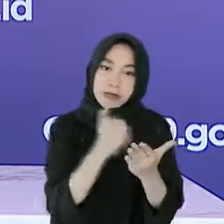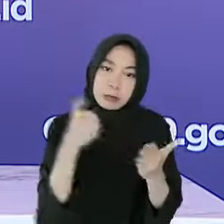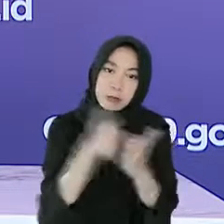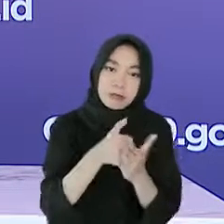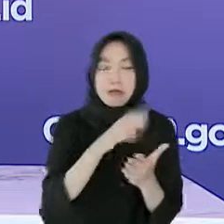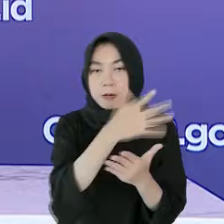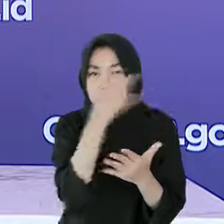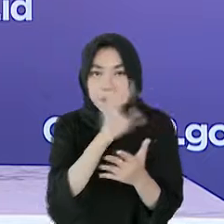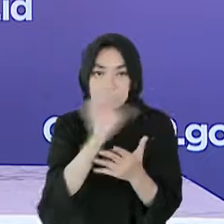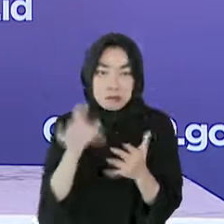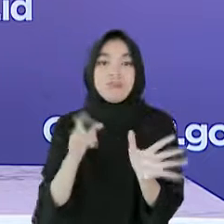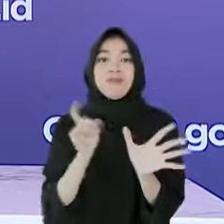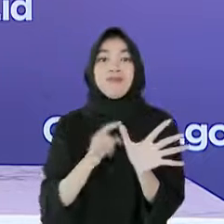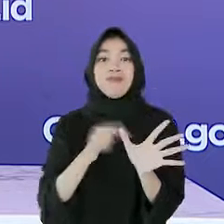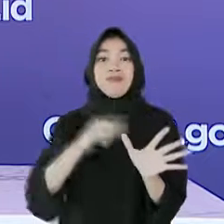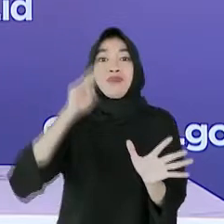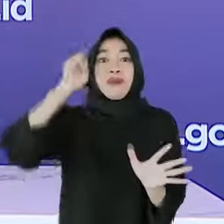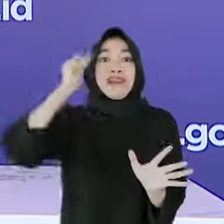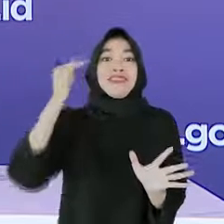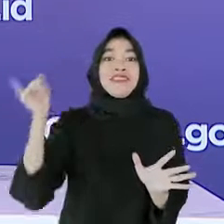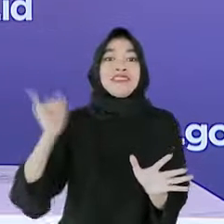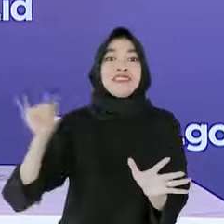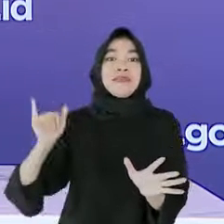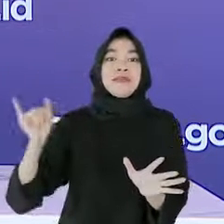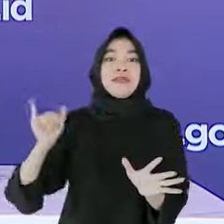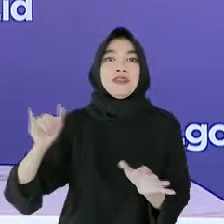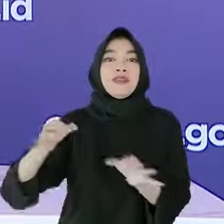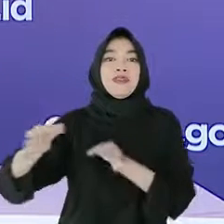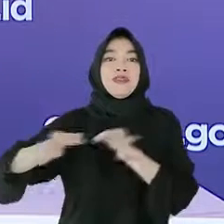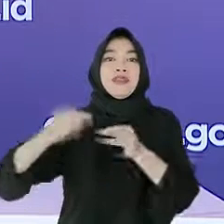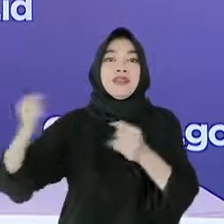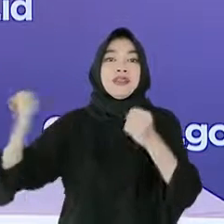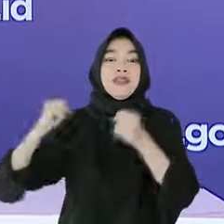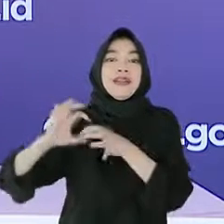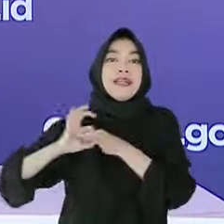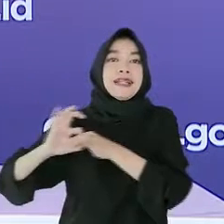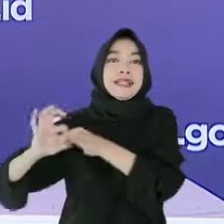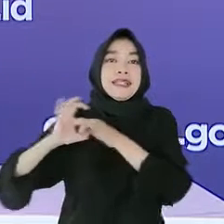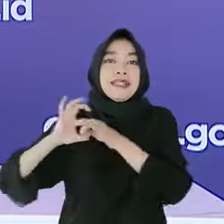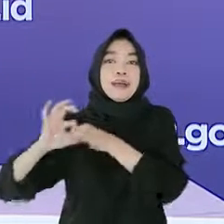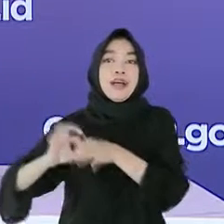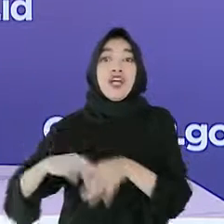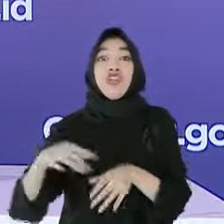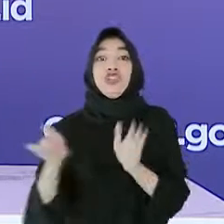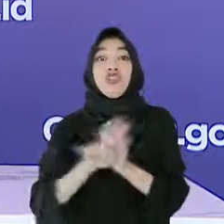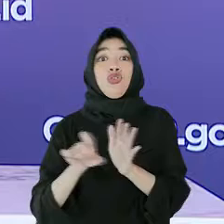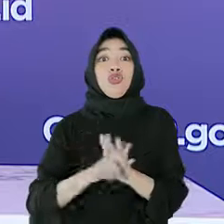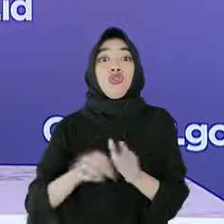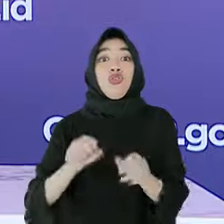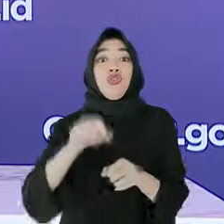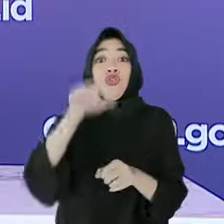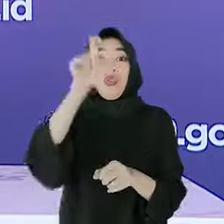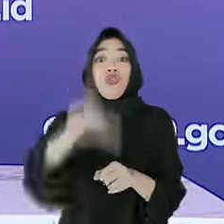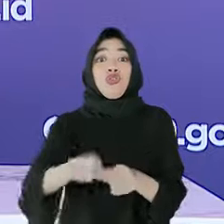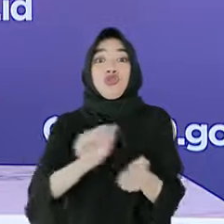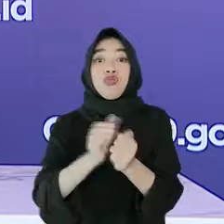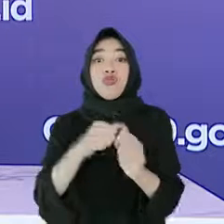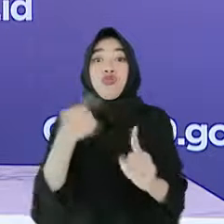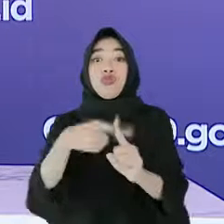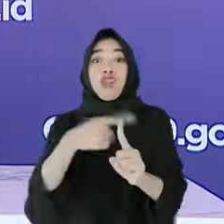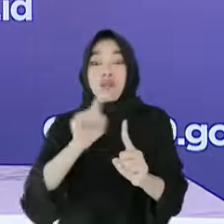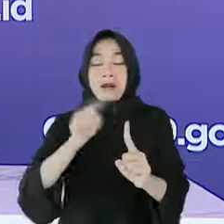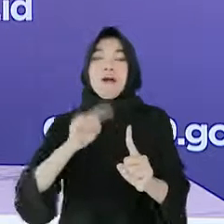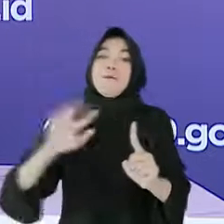pemerintah dan fasilitas kesehatan setempat, khususnya kesiapan menghadapi jika terjadi kemunculan banyak kasus.